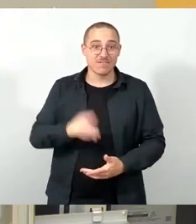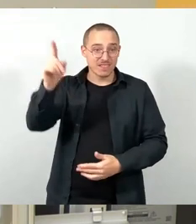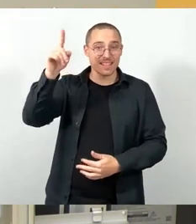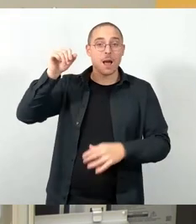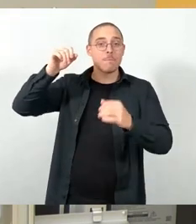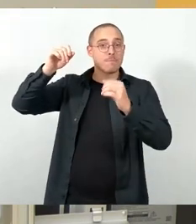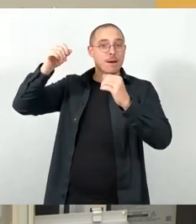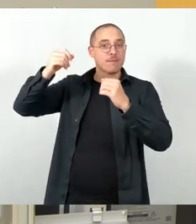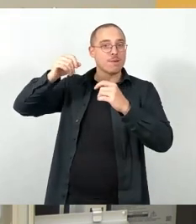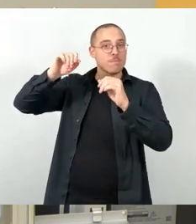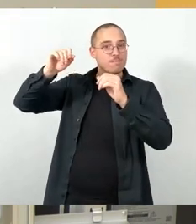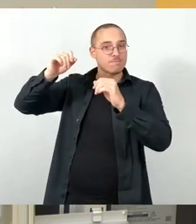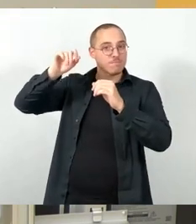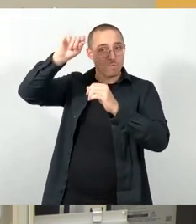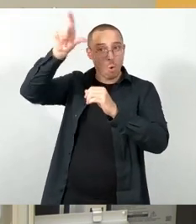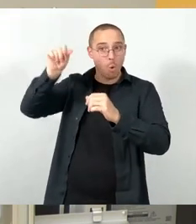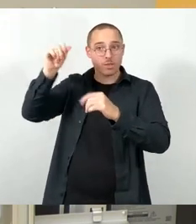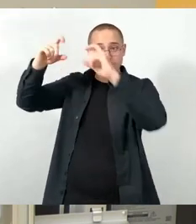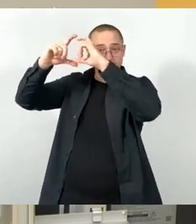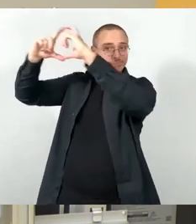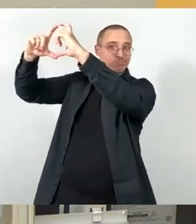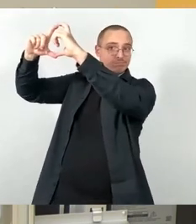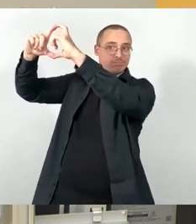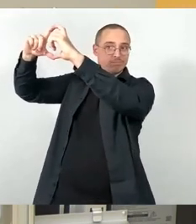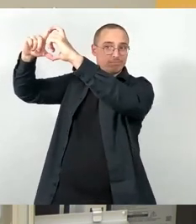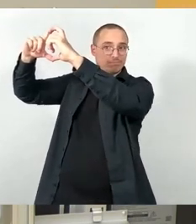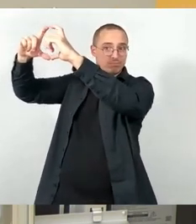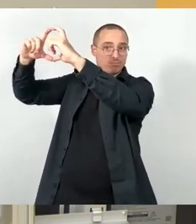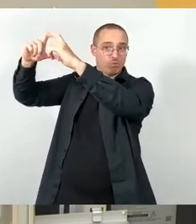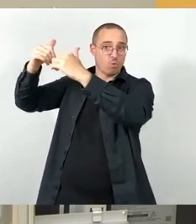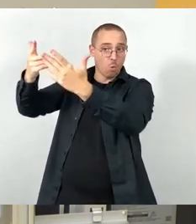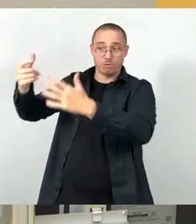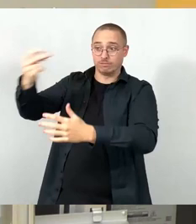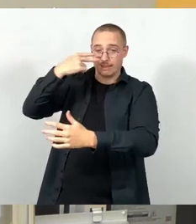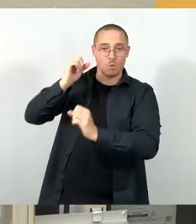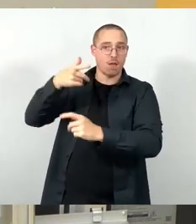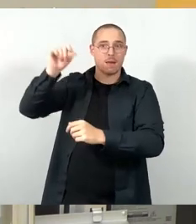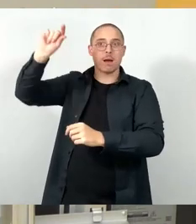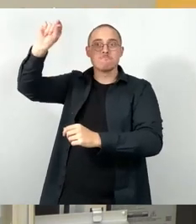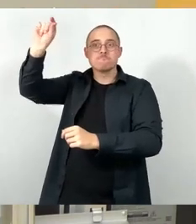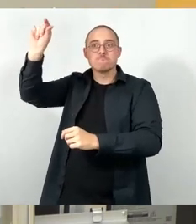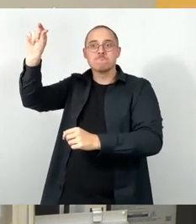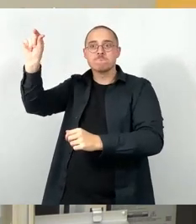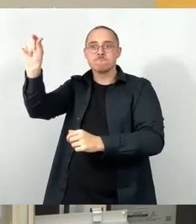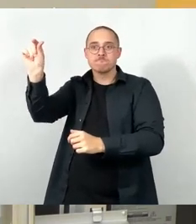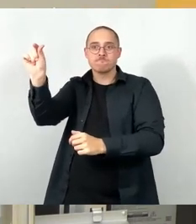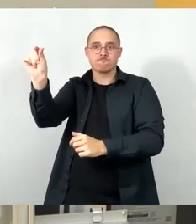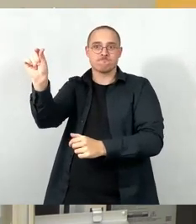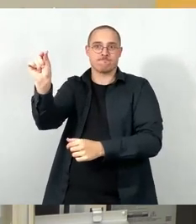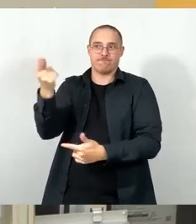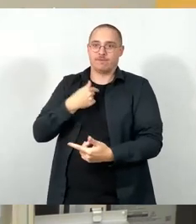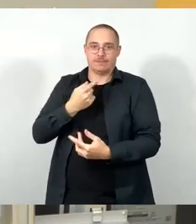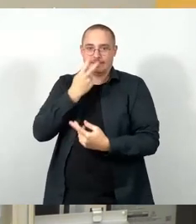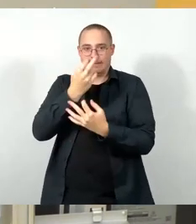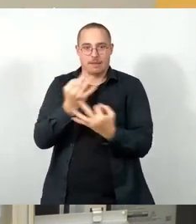wirklich nichts. Man sieht nicht fünf oder zehn Meter geradeaus. So, und ich bin da langgefahren letzten Sommer und da ist mir